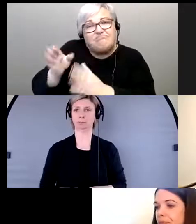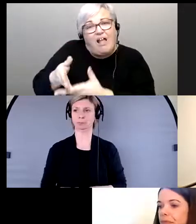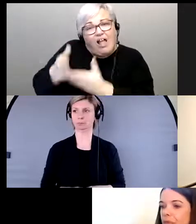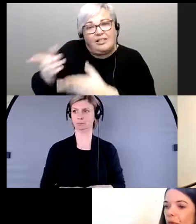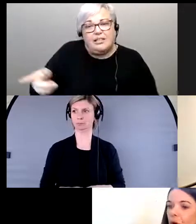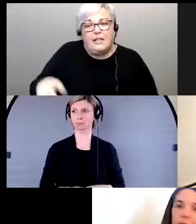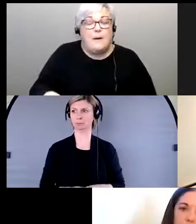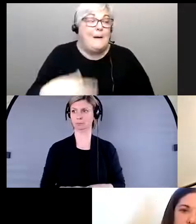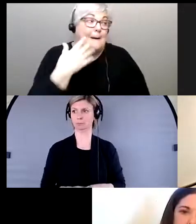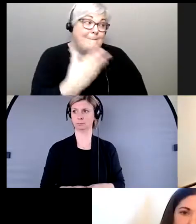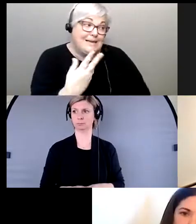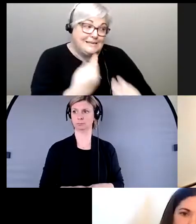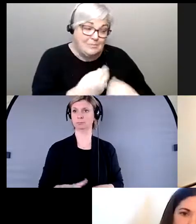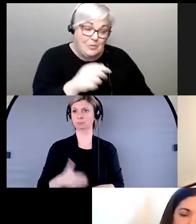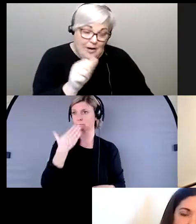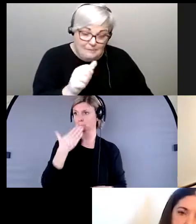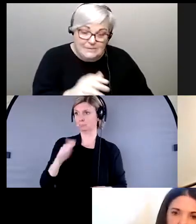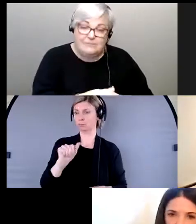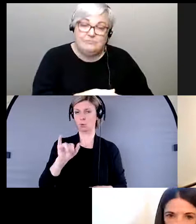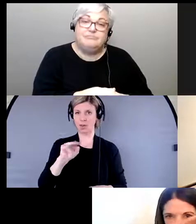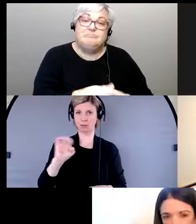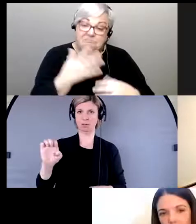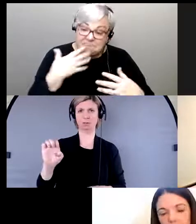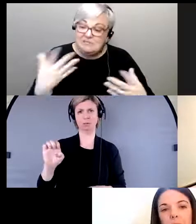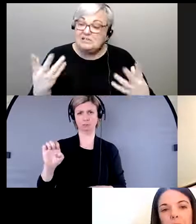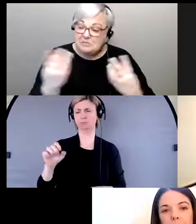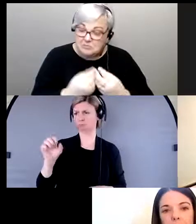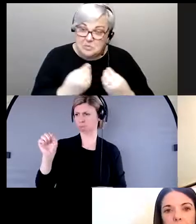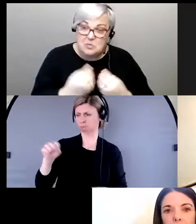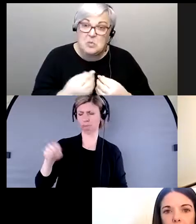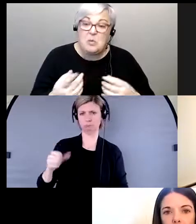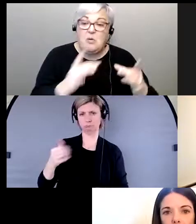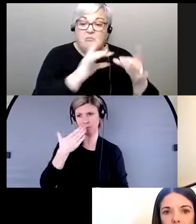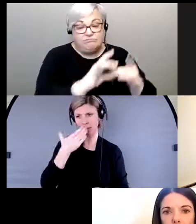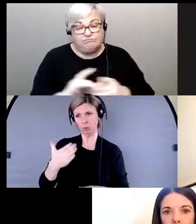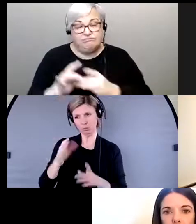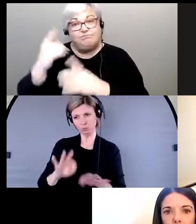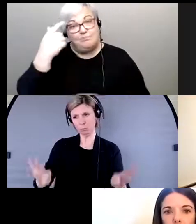Merci beaucoup, Amy. Merci d'avoir parlé, d'avoir fait ces liens pour nous.